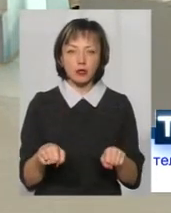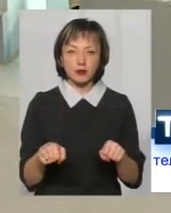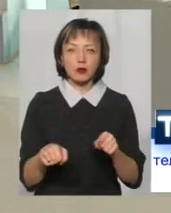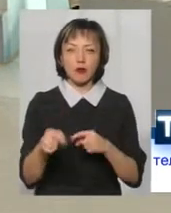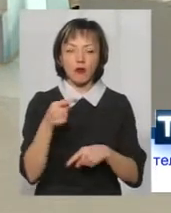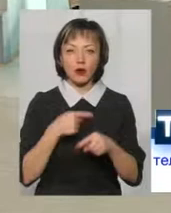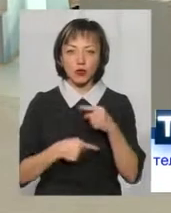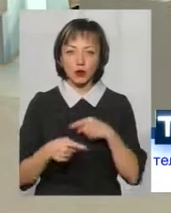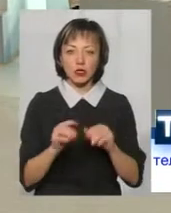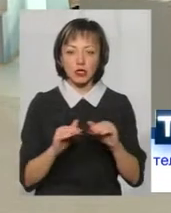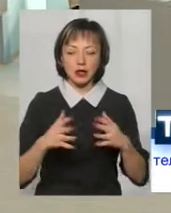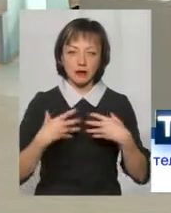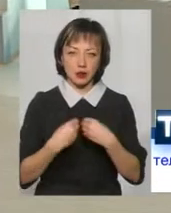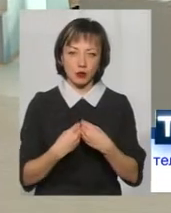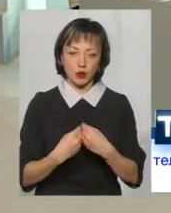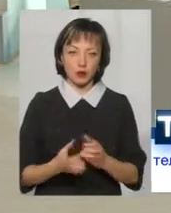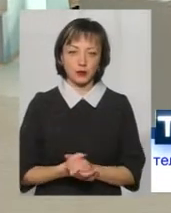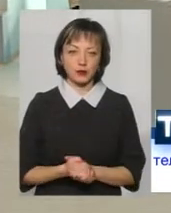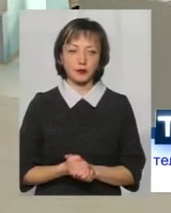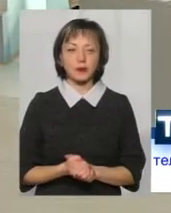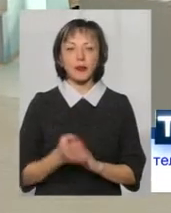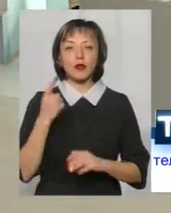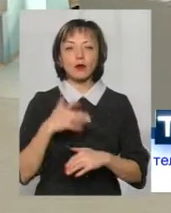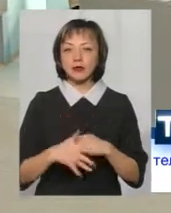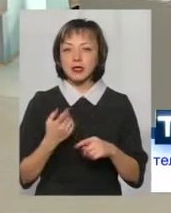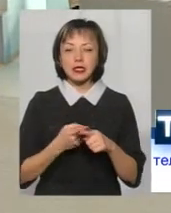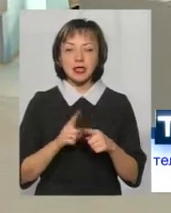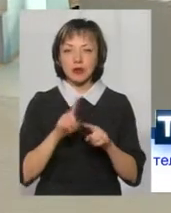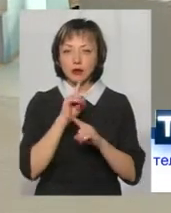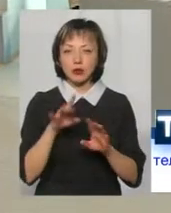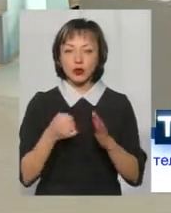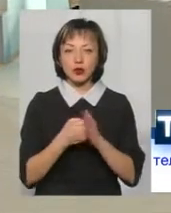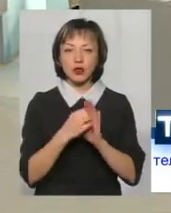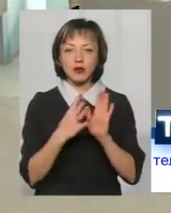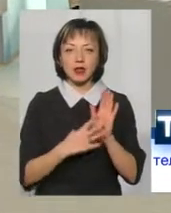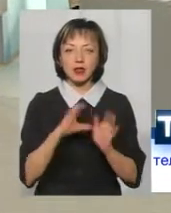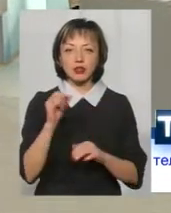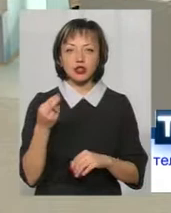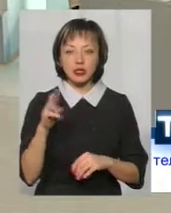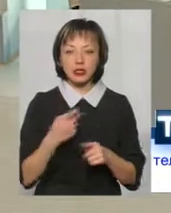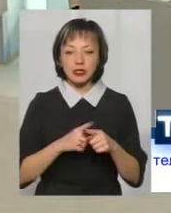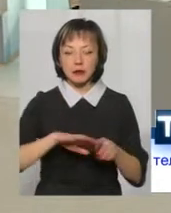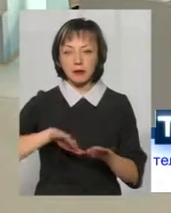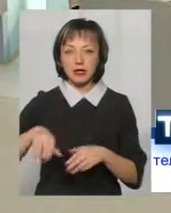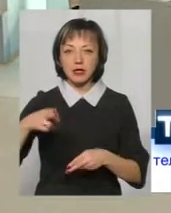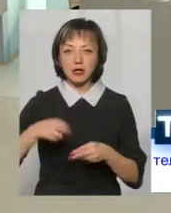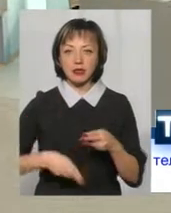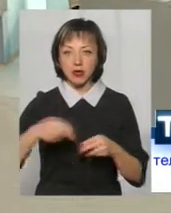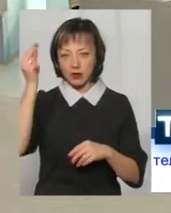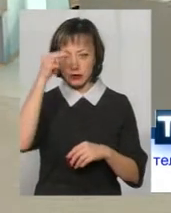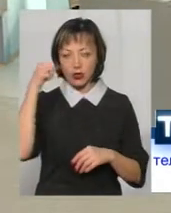повернути дітей в сім'ю. Зрозуміло, що це не буде 19 січня, а це буде після кінця